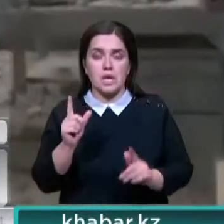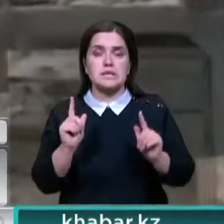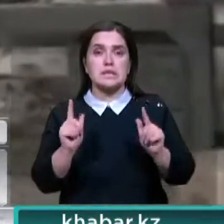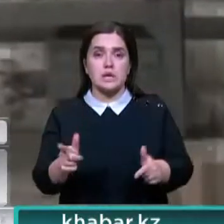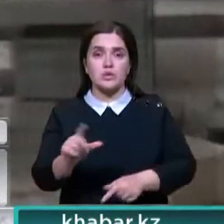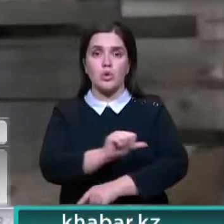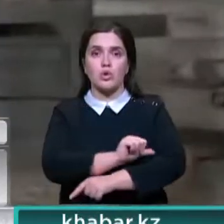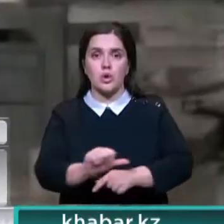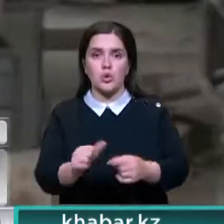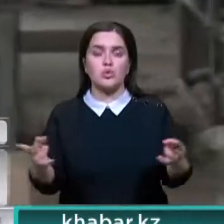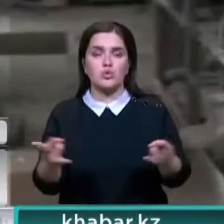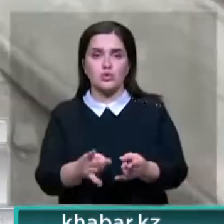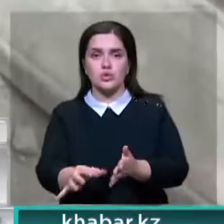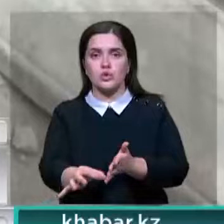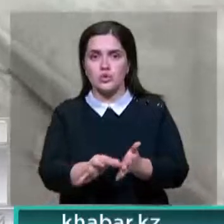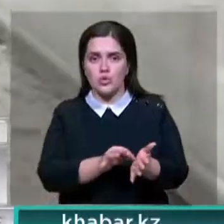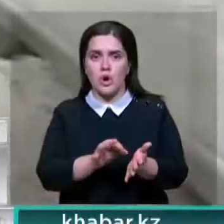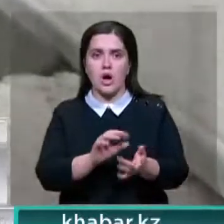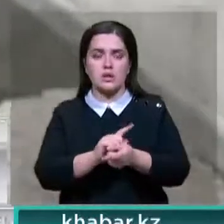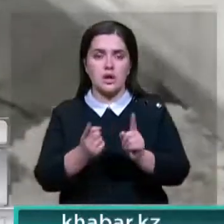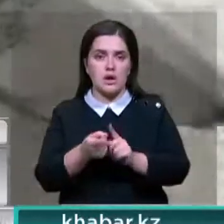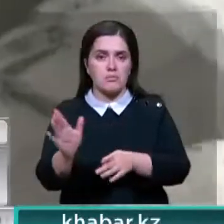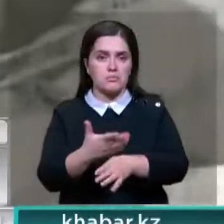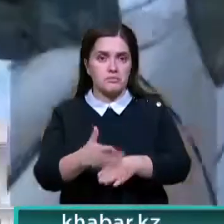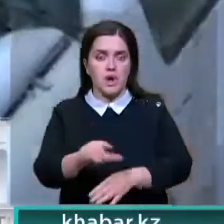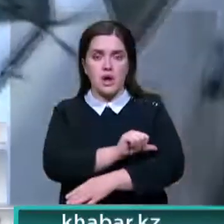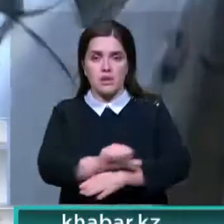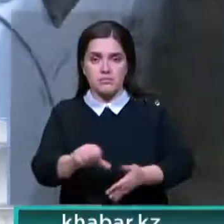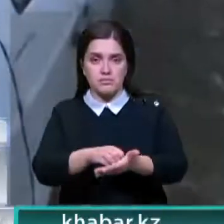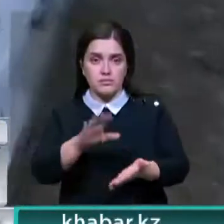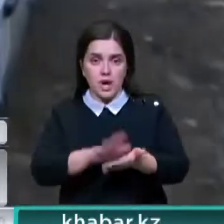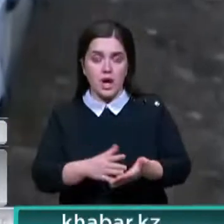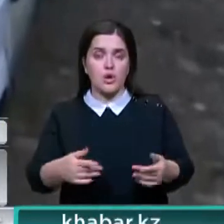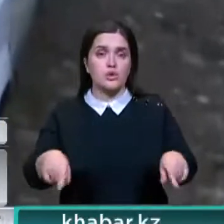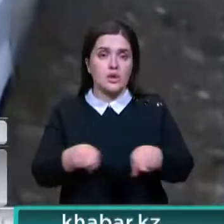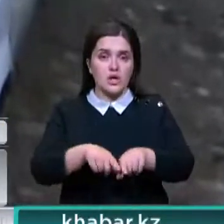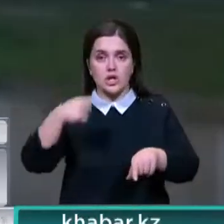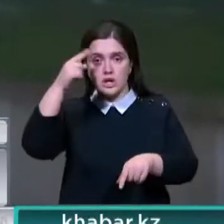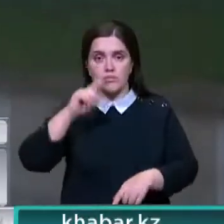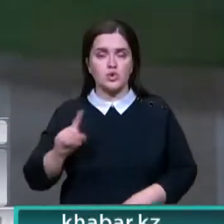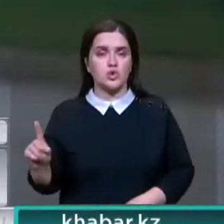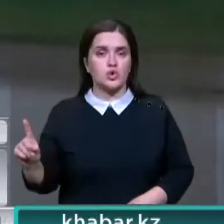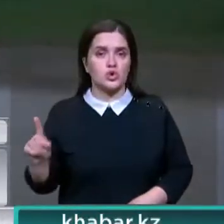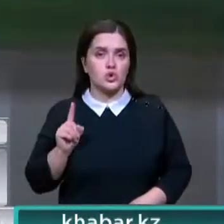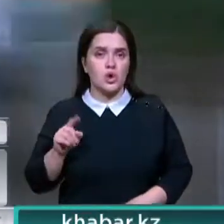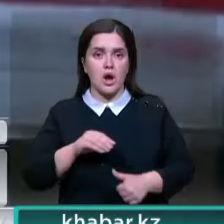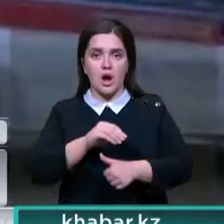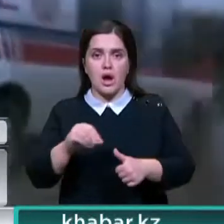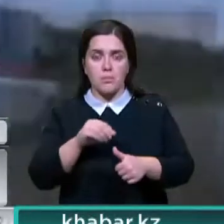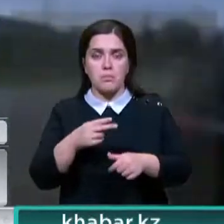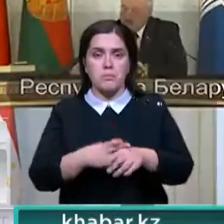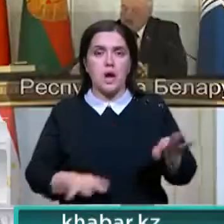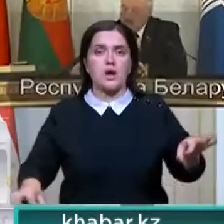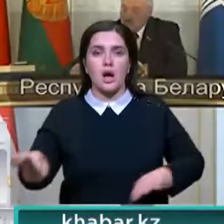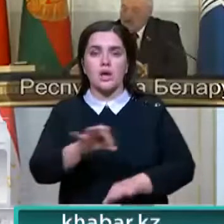граница нуждается в срочной демаркации и делимитации. Также азербайджанская сторона ждет от соседей карты минных полей.